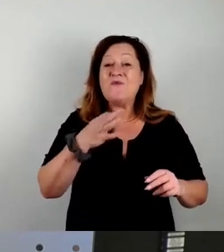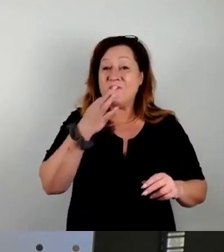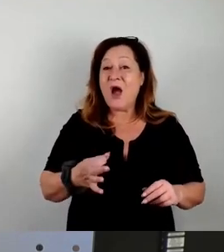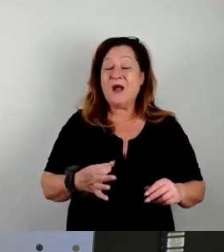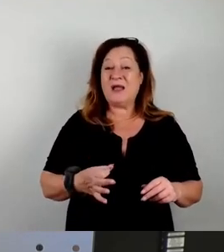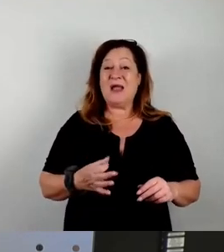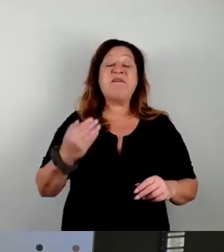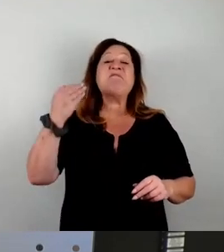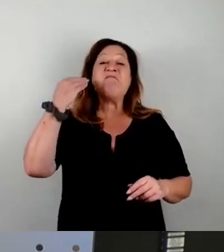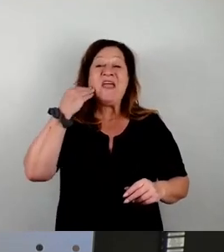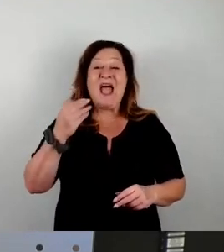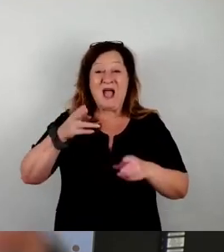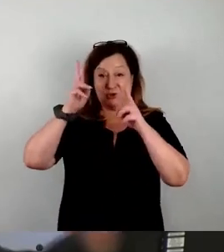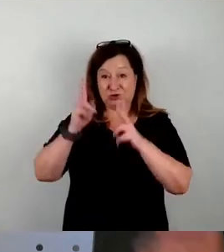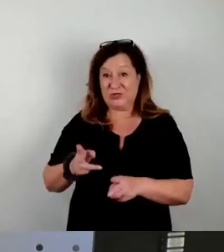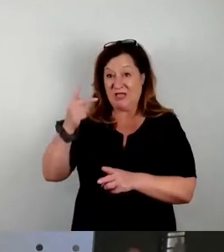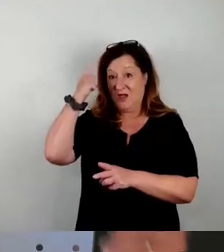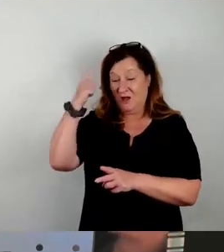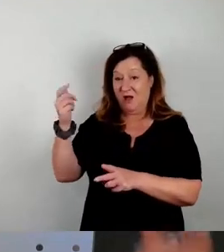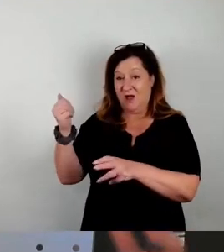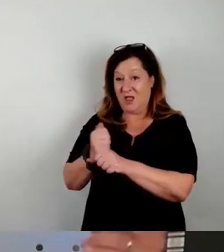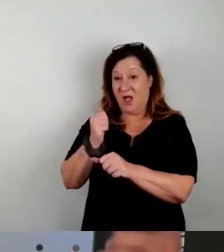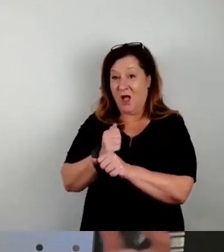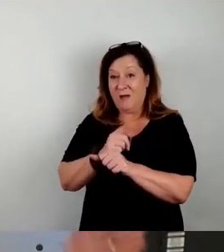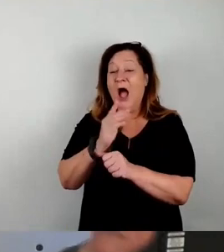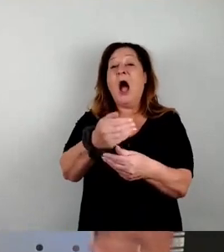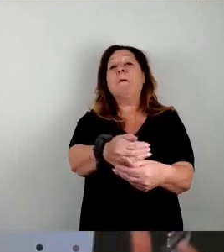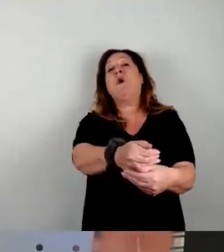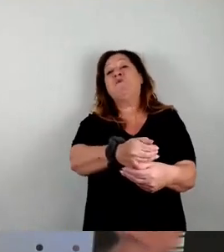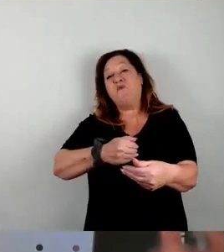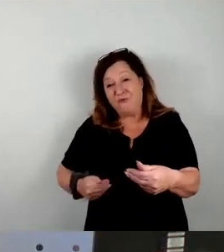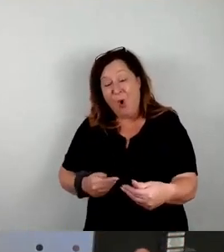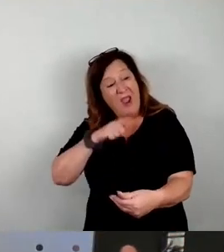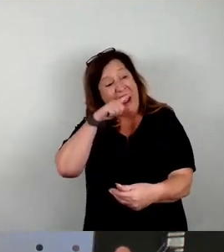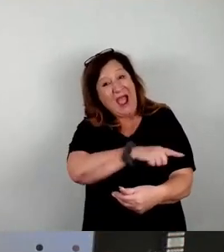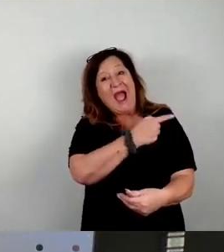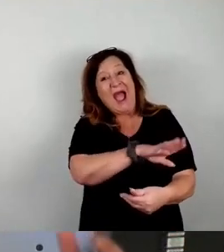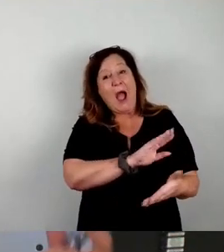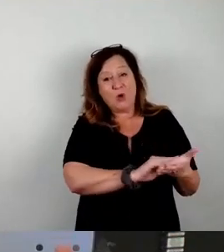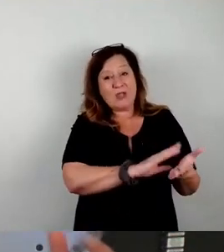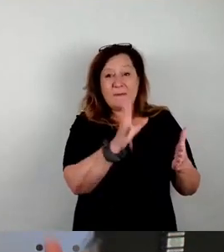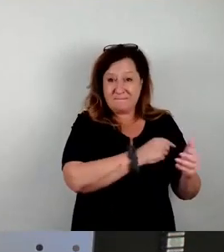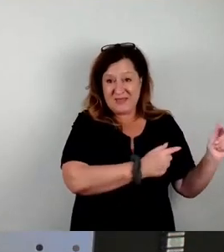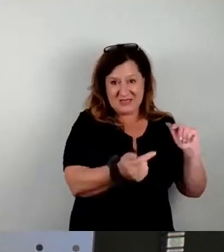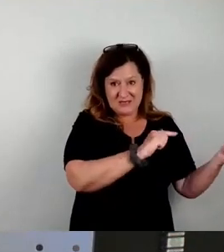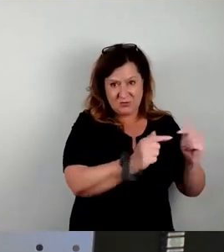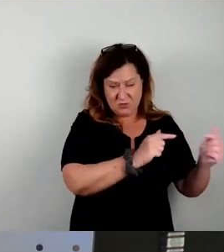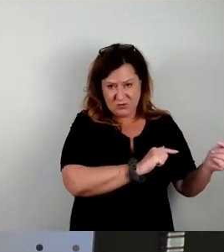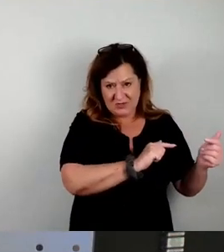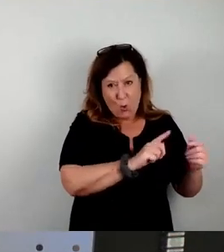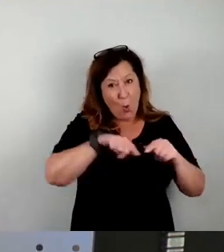der im Stadtrat ist, vorher an den Ausschreibungen mitdiskutieren und mitentscheiden und nachher dann die Ausschreibung gewinnen?